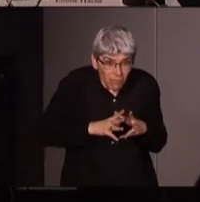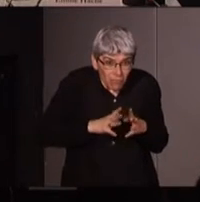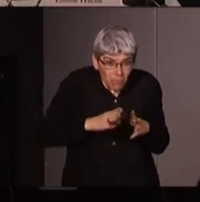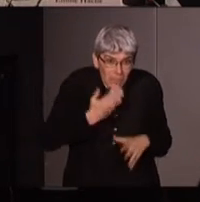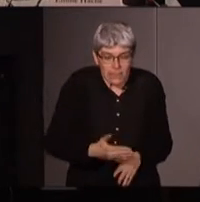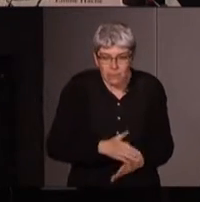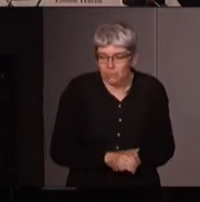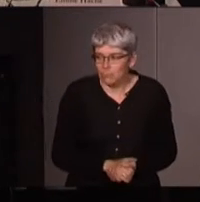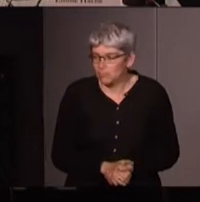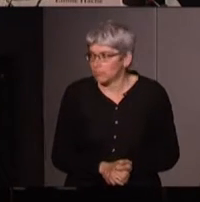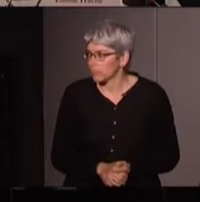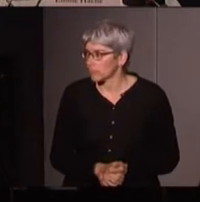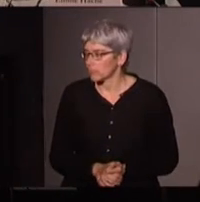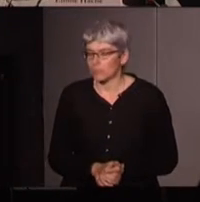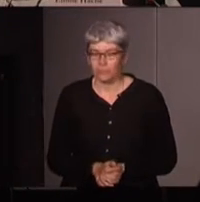c'était pour toi